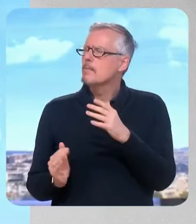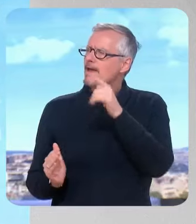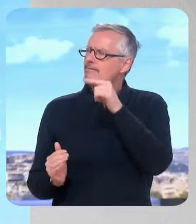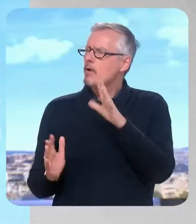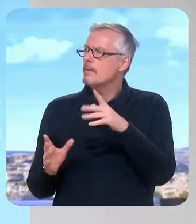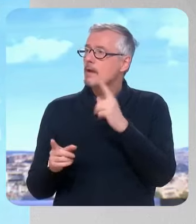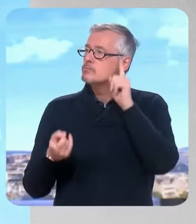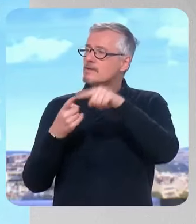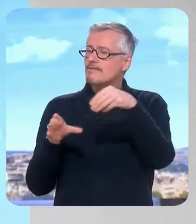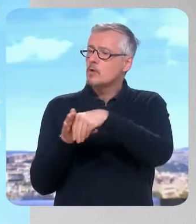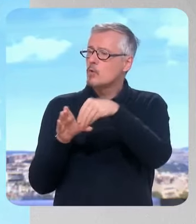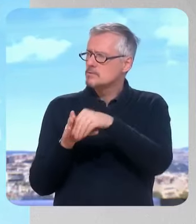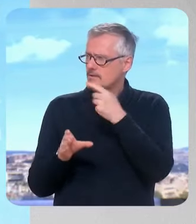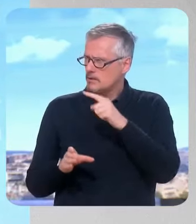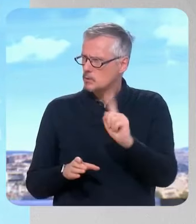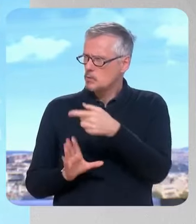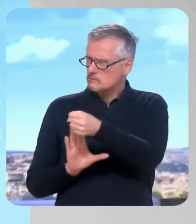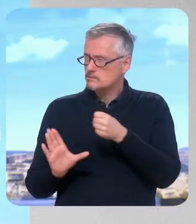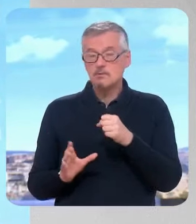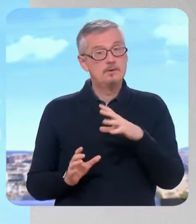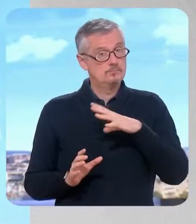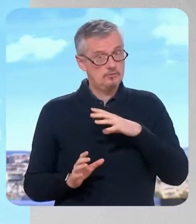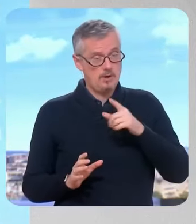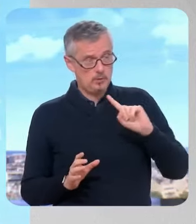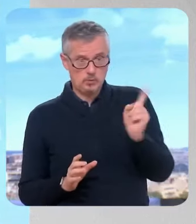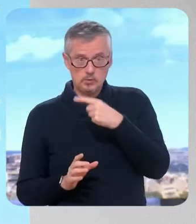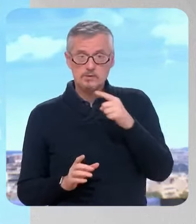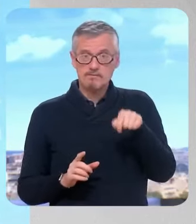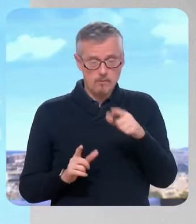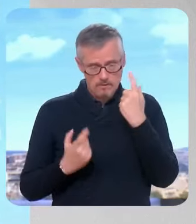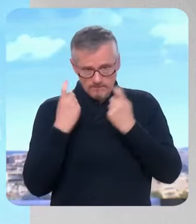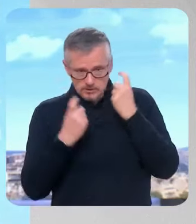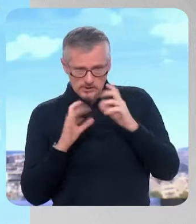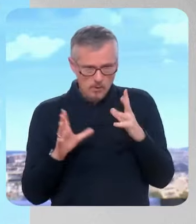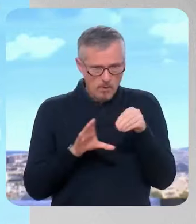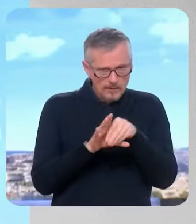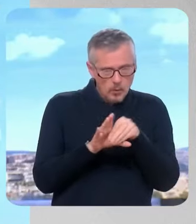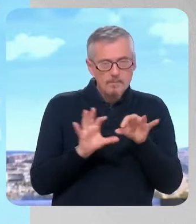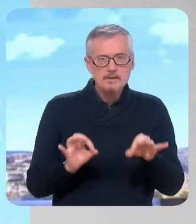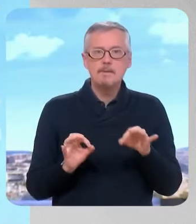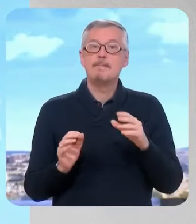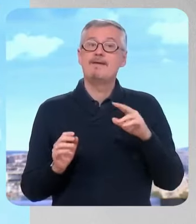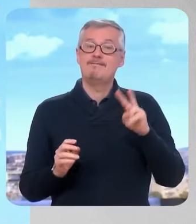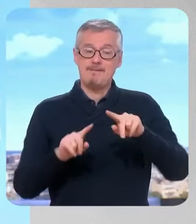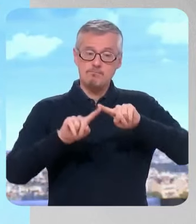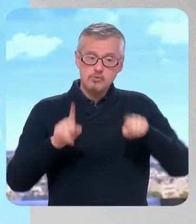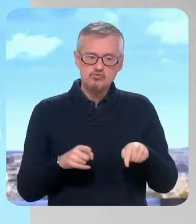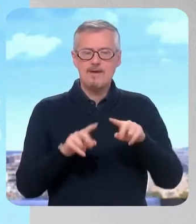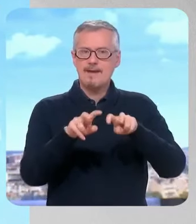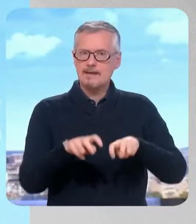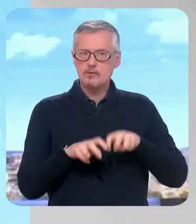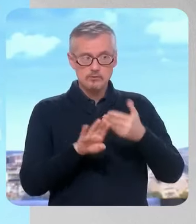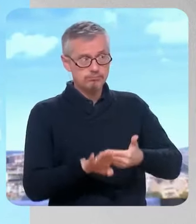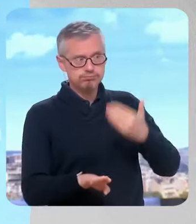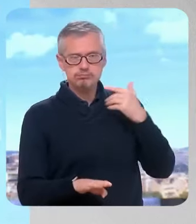il faire des économies. Est-ce que vous allez vous aussi devoir faire des économies? On fera comme tout le monde une part d'économies. Mais en net, le budget de'agriculture n'aura jamais été